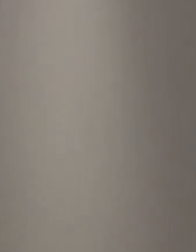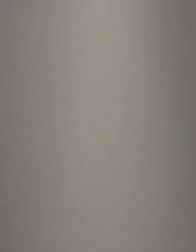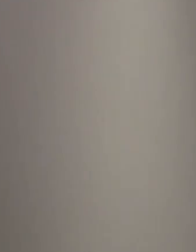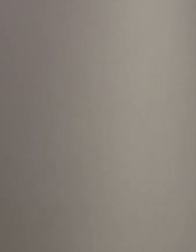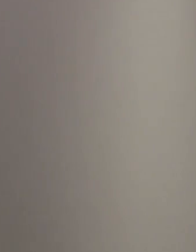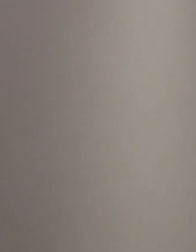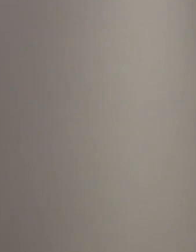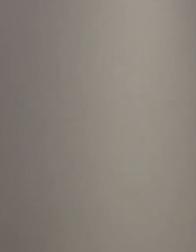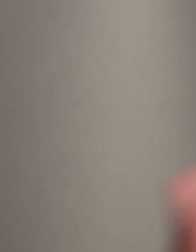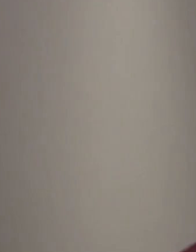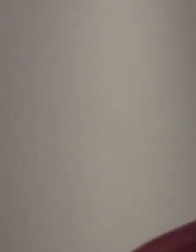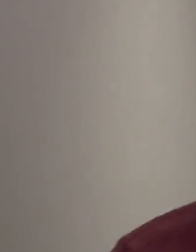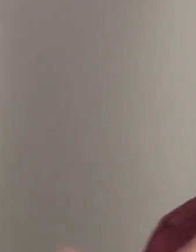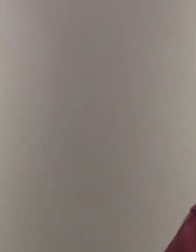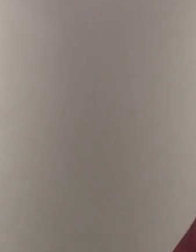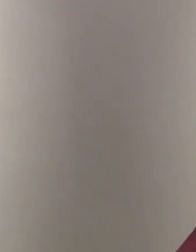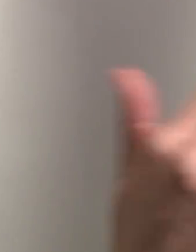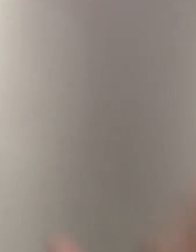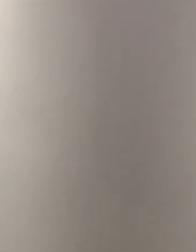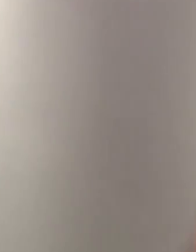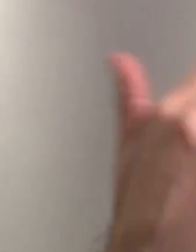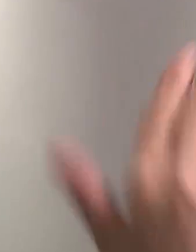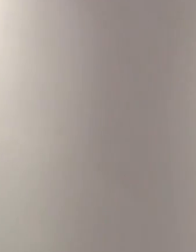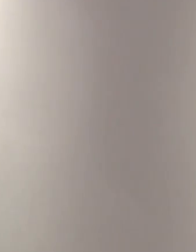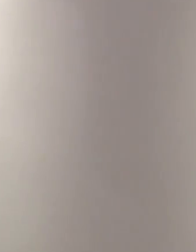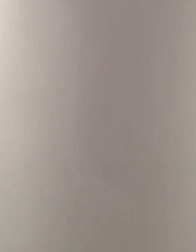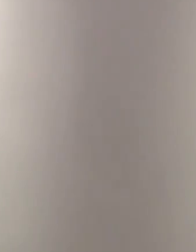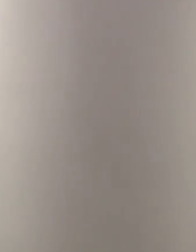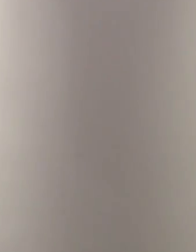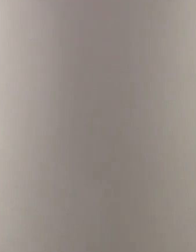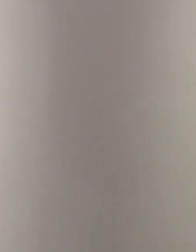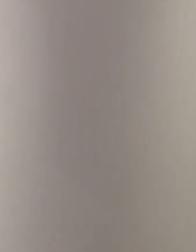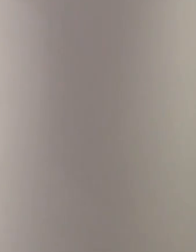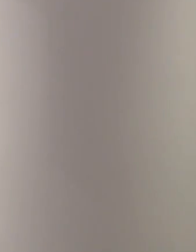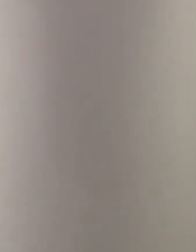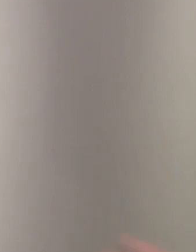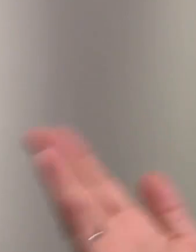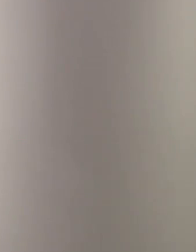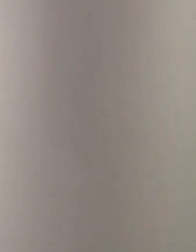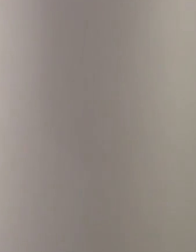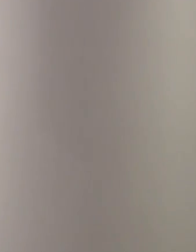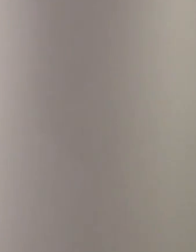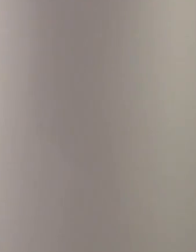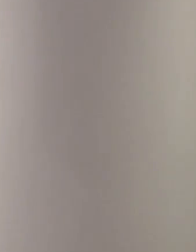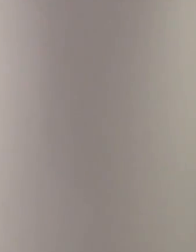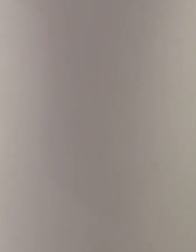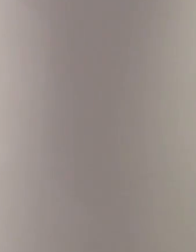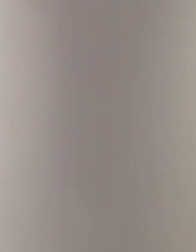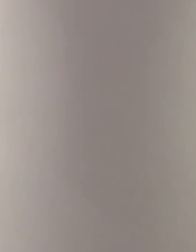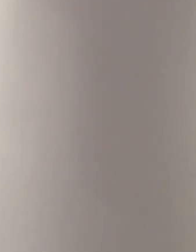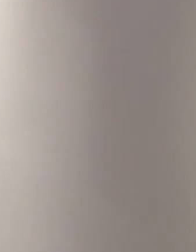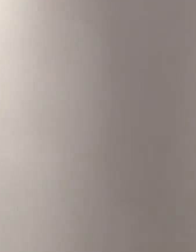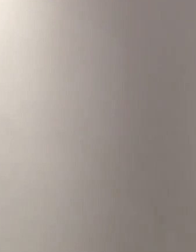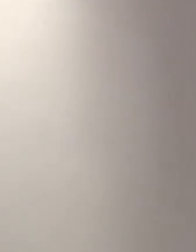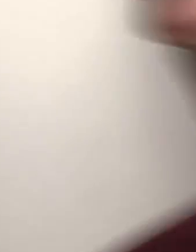ואז גם הכלכלה תוכל לעבוד, ובהמשך תהיה לנו מערכת חינוך טובה, או אם אנחנו רוצים להמשיך לתת כסף לביטחון, ובינתיים